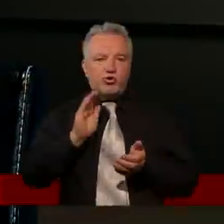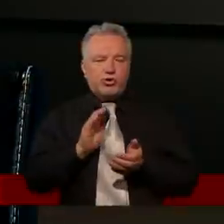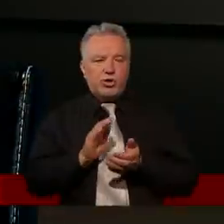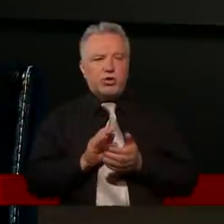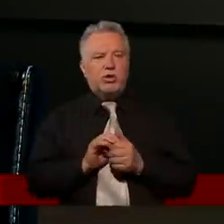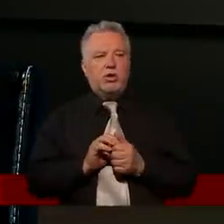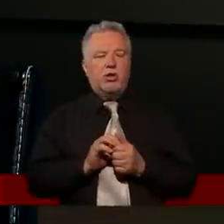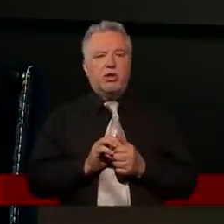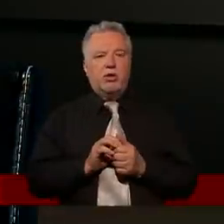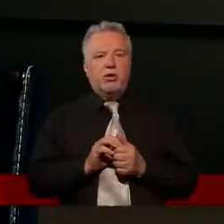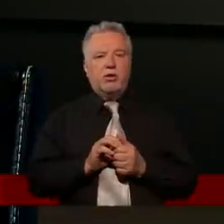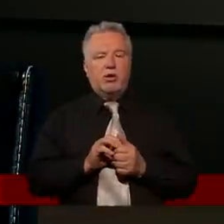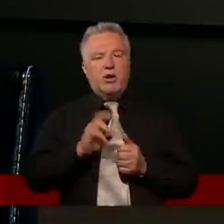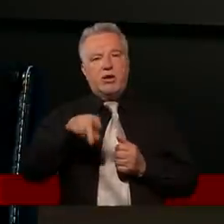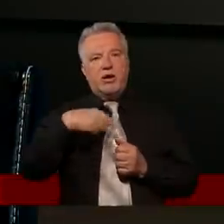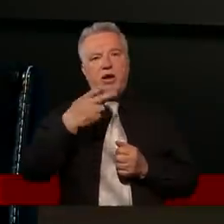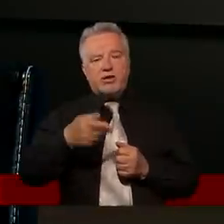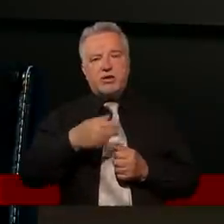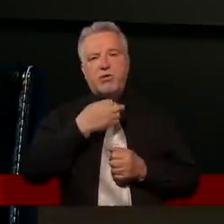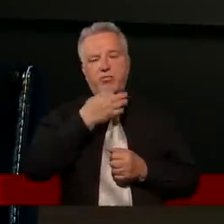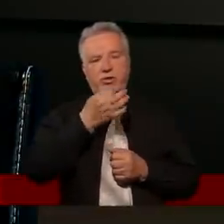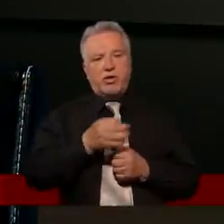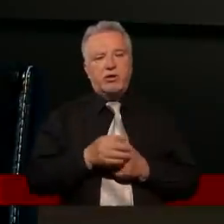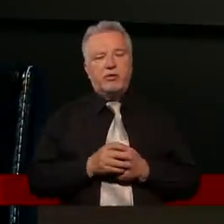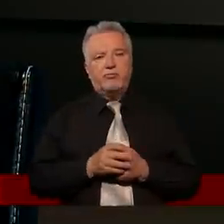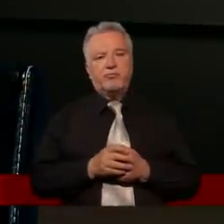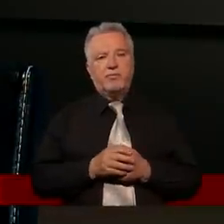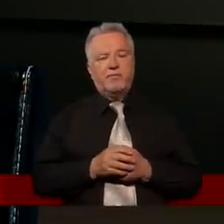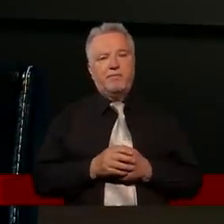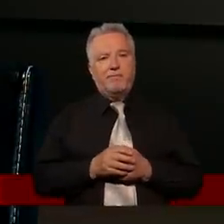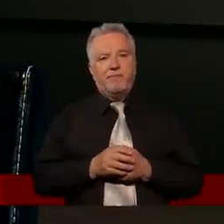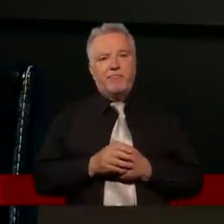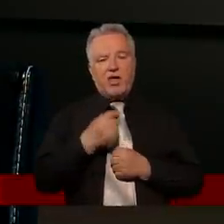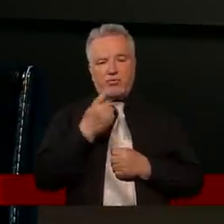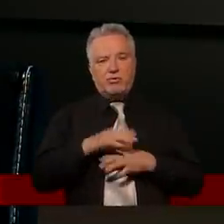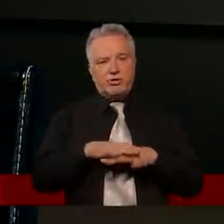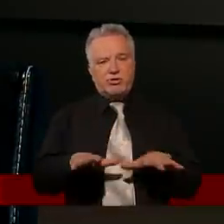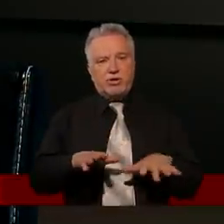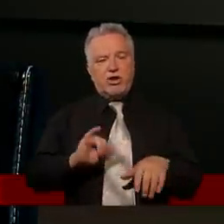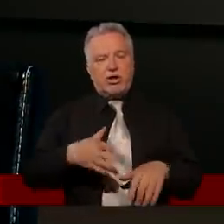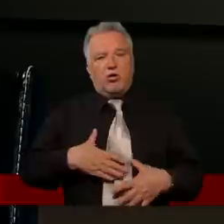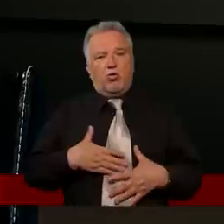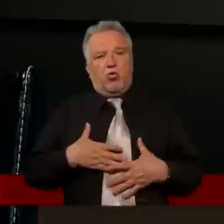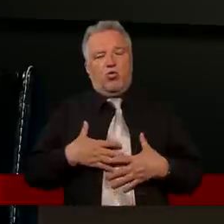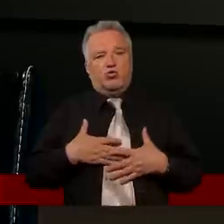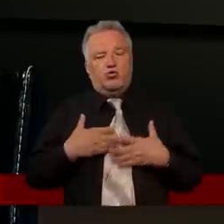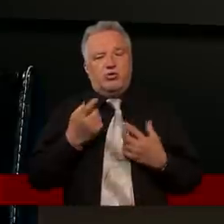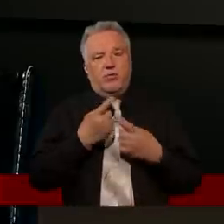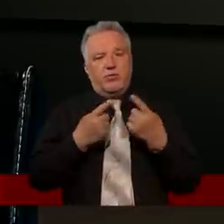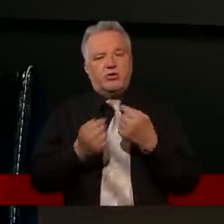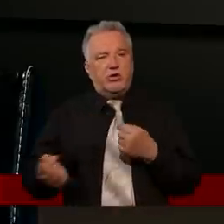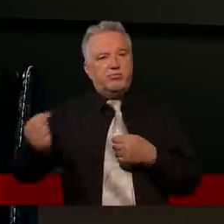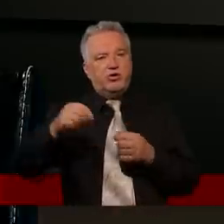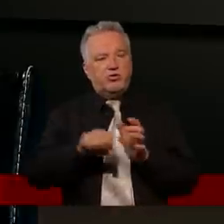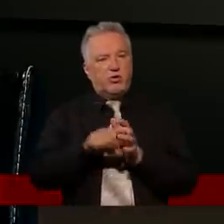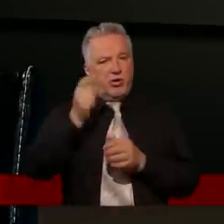Jeszcze mam do was pytanie i znowu prośba o zastanowienie się i odpowiedzenie naprawdę szczerze. Jakie uczucia wam przychodzą, jakie myśli